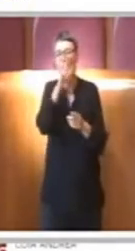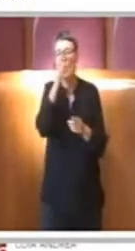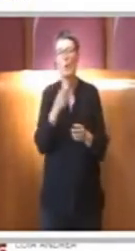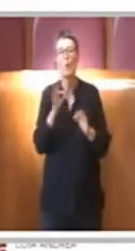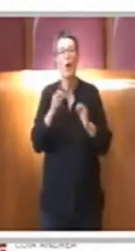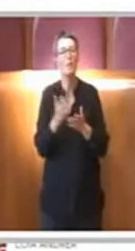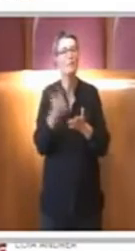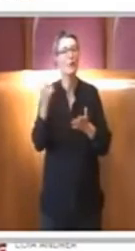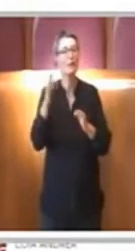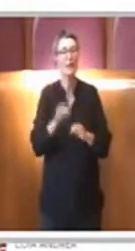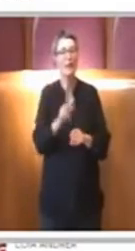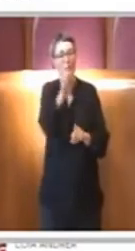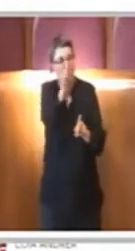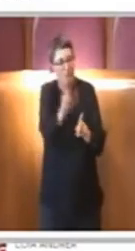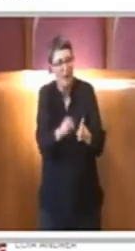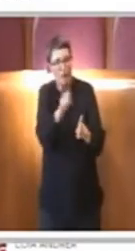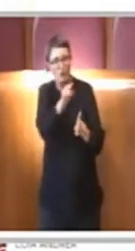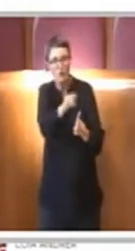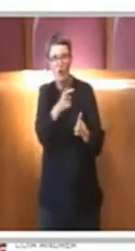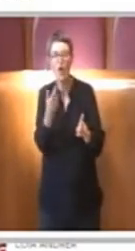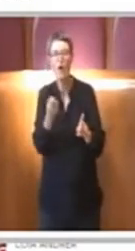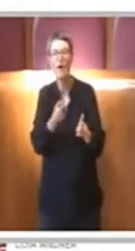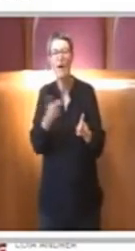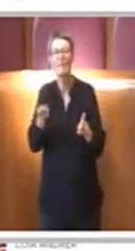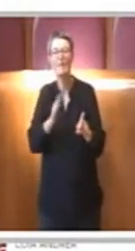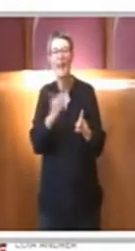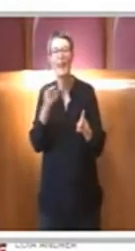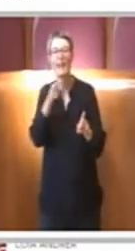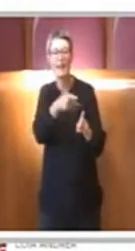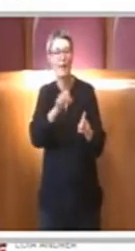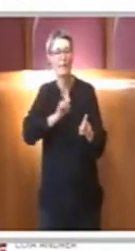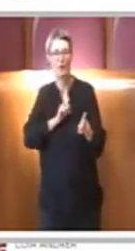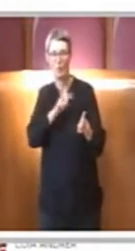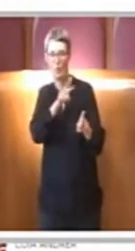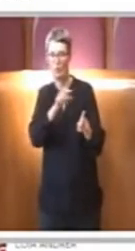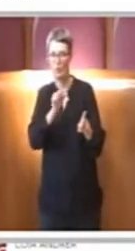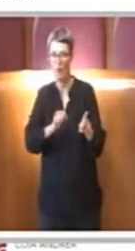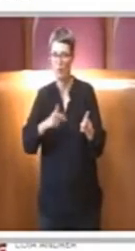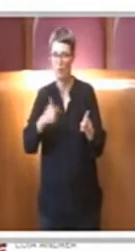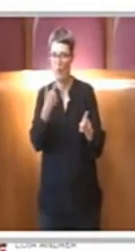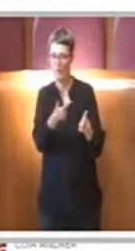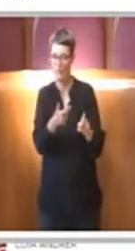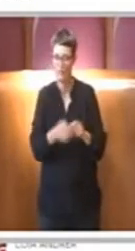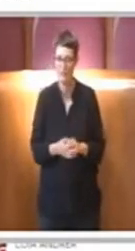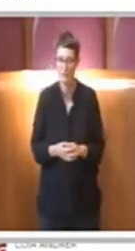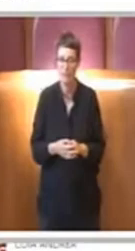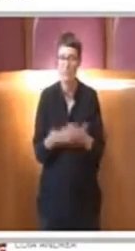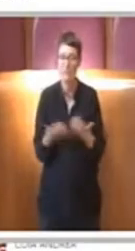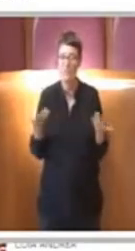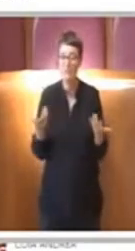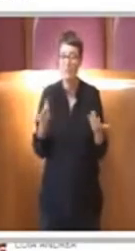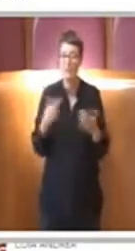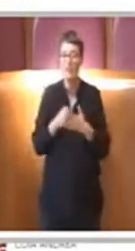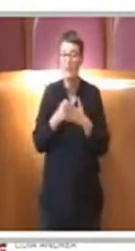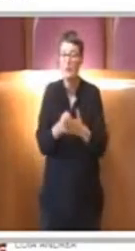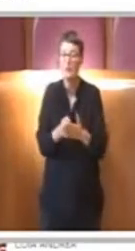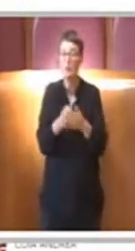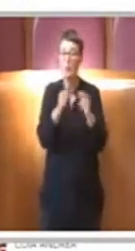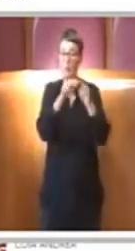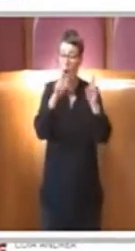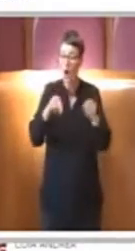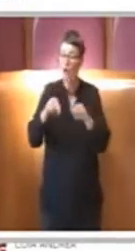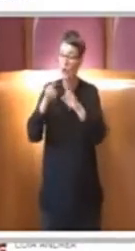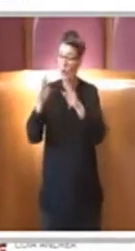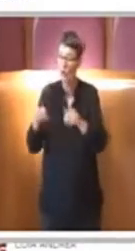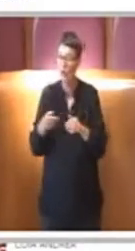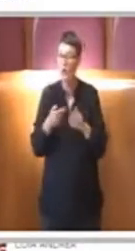e la possibilità poi comunque di dare supporto alle librerie costituendo un albo come da loro